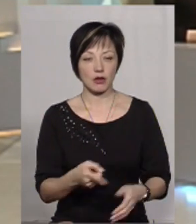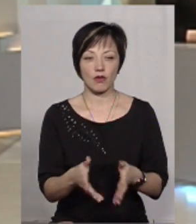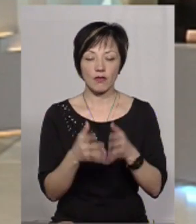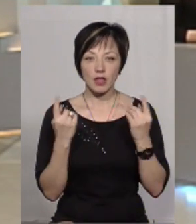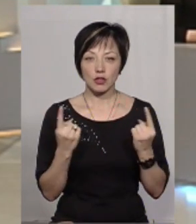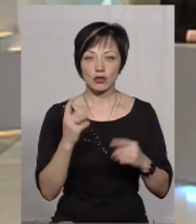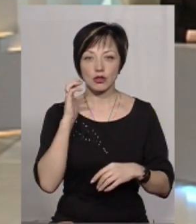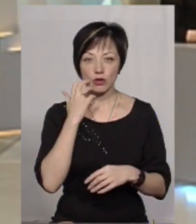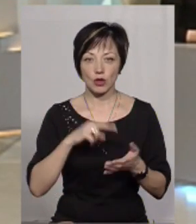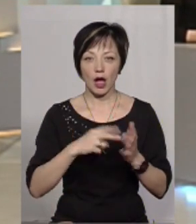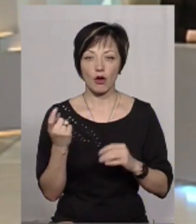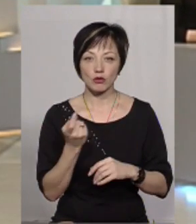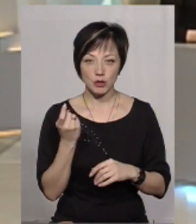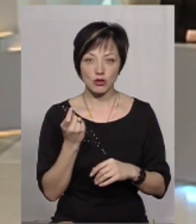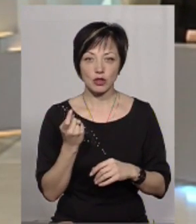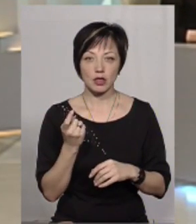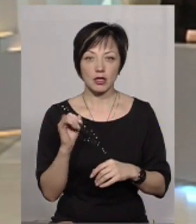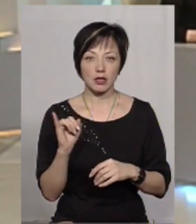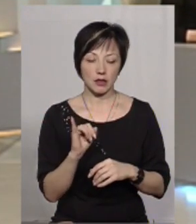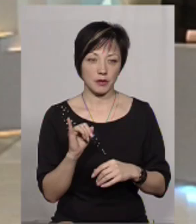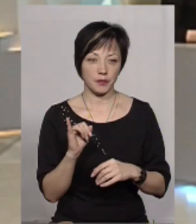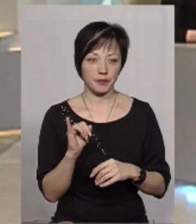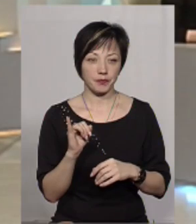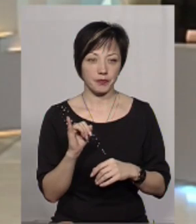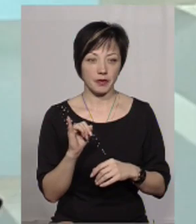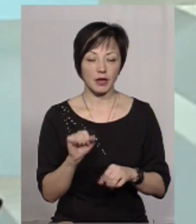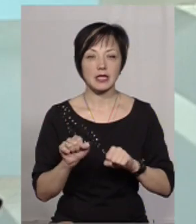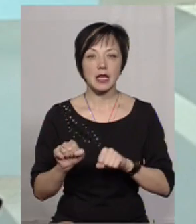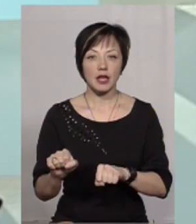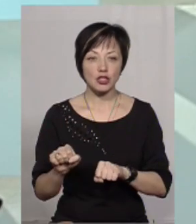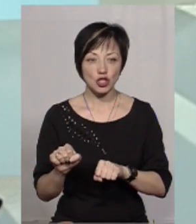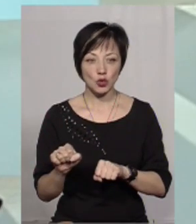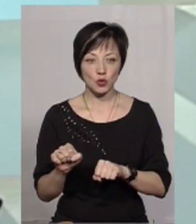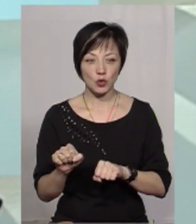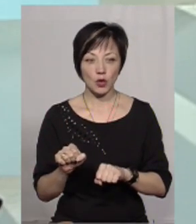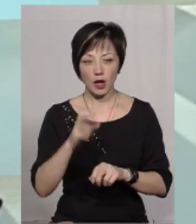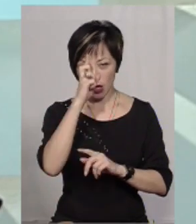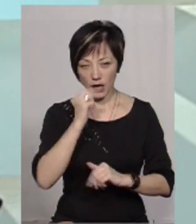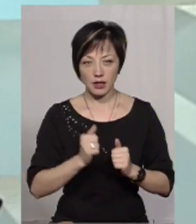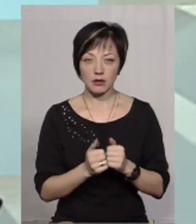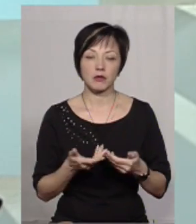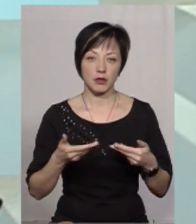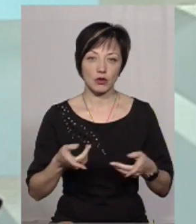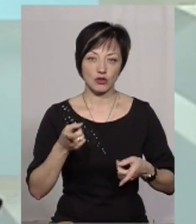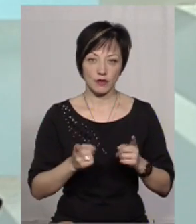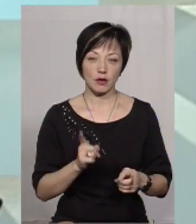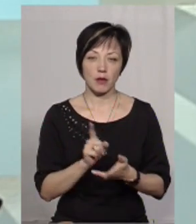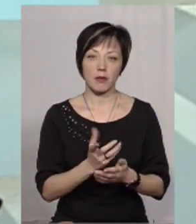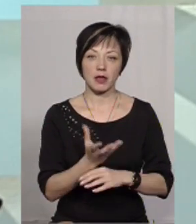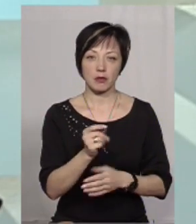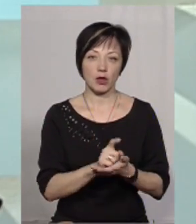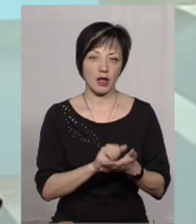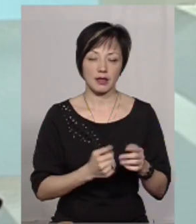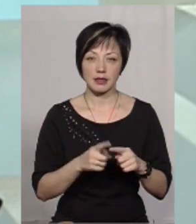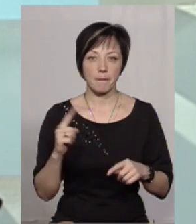величну, серйозну економічну і захищену країну, то ми, очевидно, маємо платити